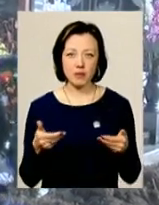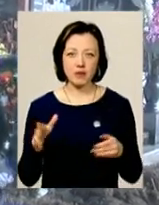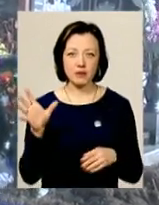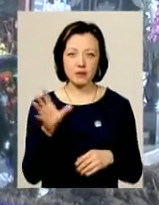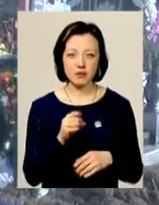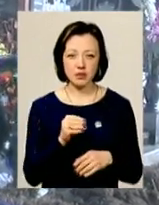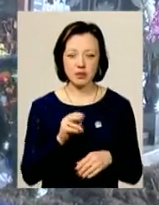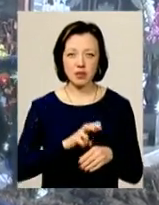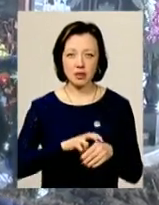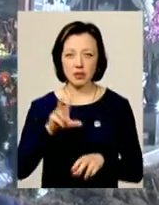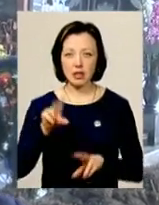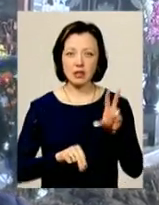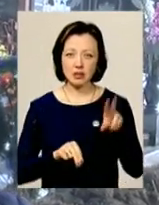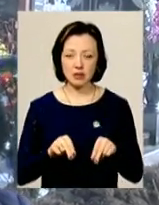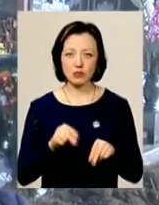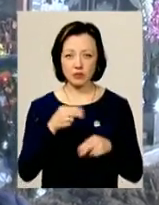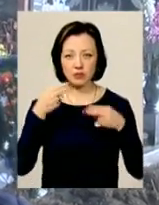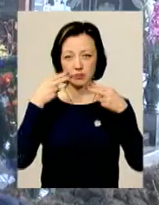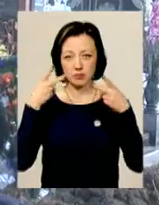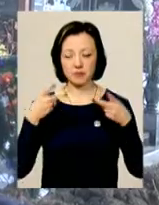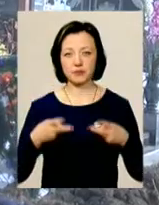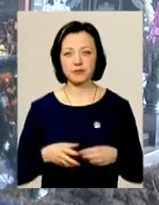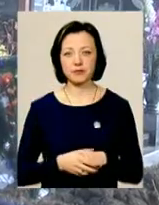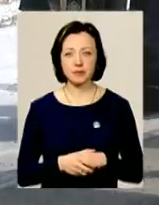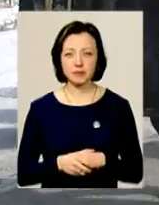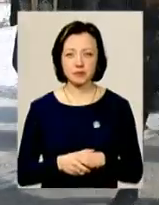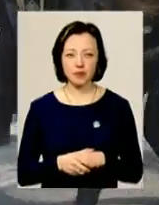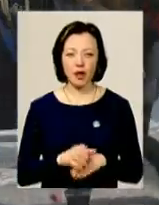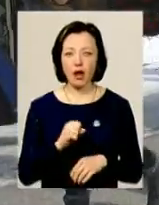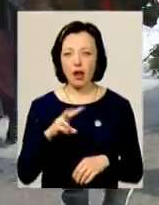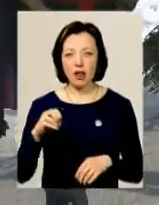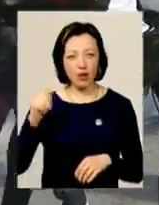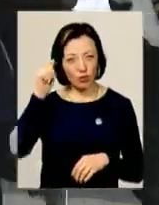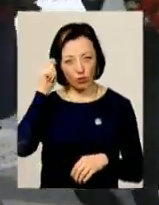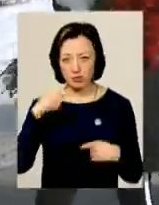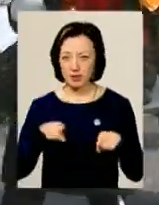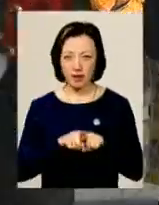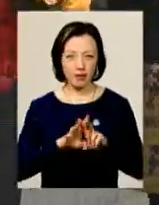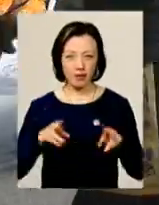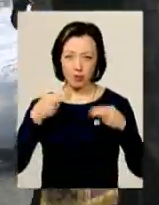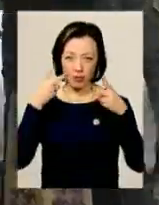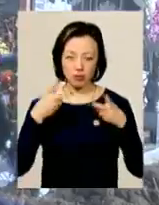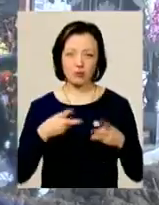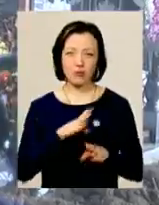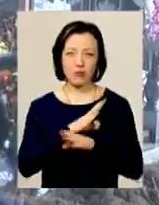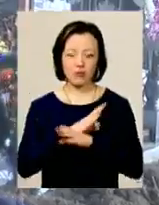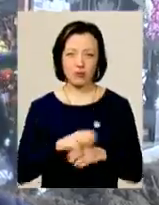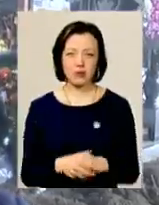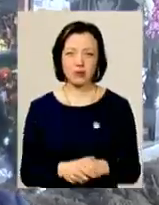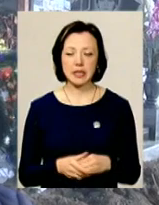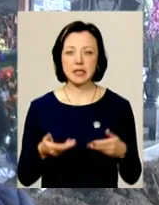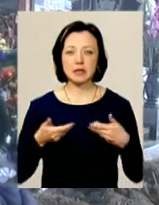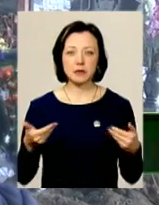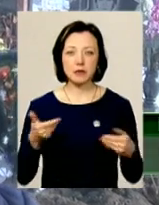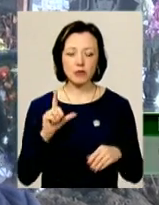і врачі надіялися, що він розплющить очі. Але хлопець так і не розплющив очей і помер. Ми в понеділок